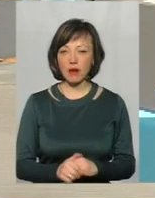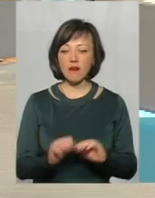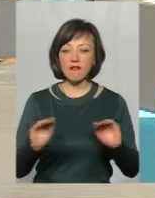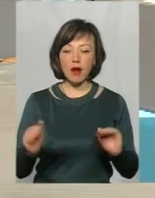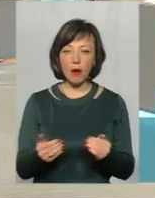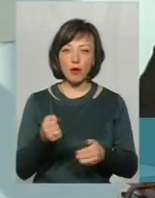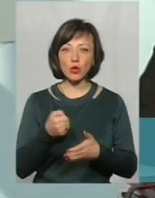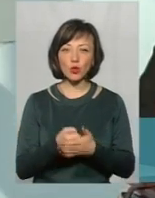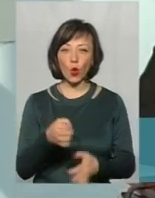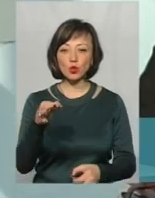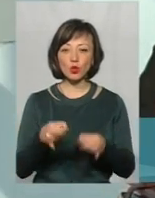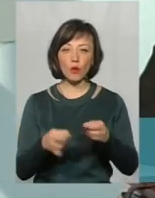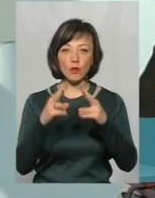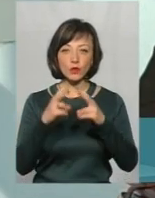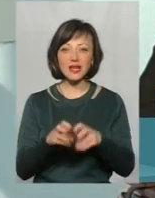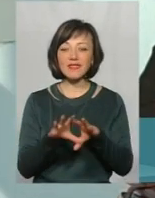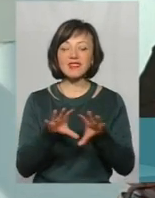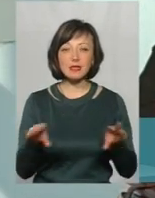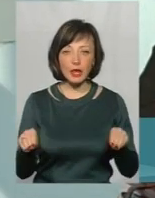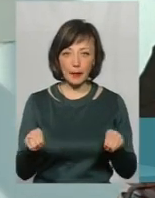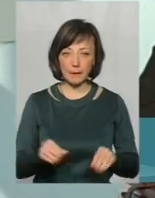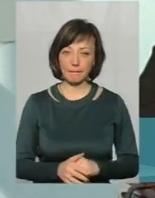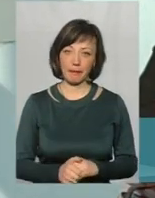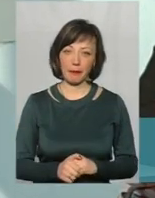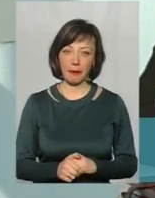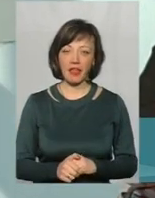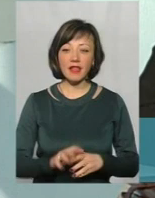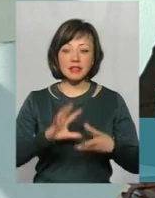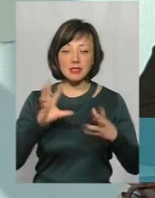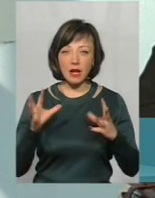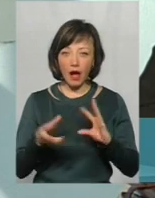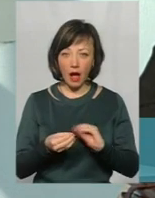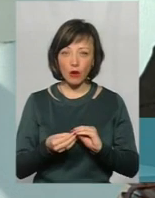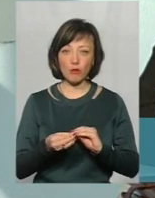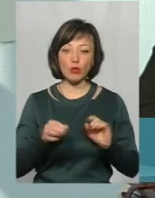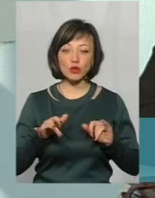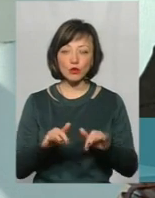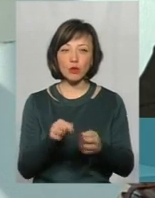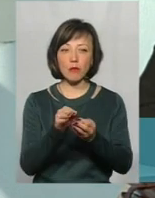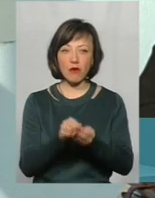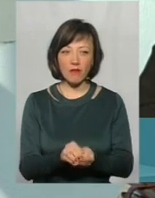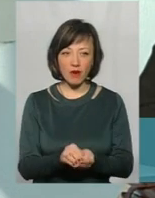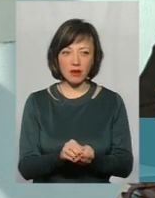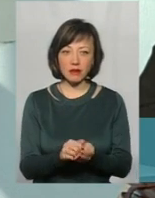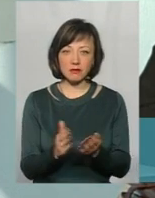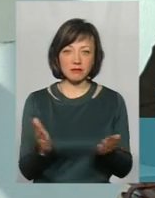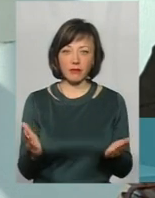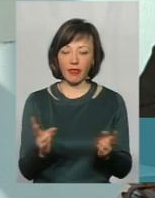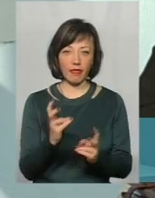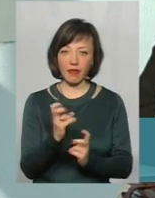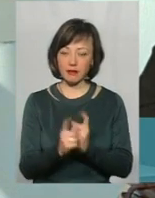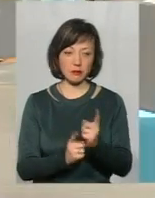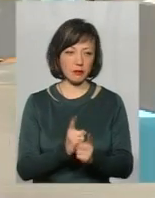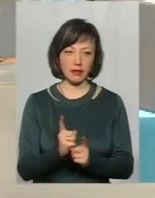розслідування. І все. Щодо загальну процедуру поховання не